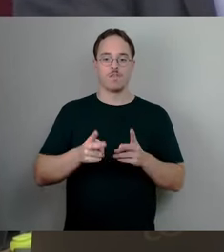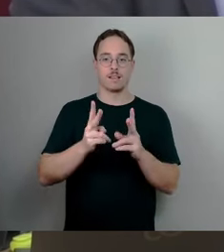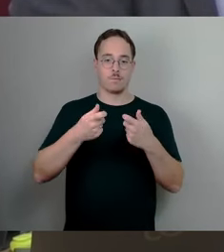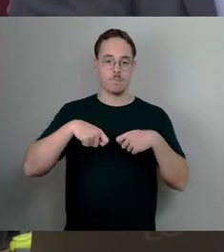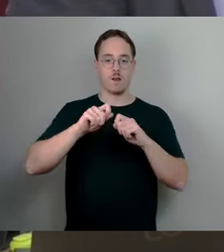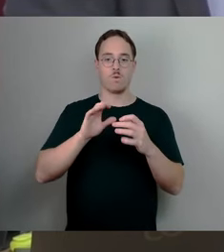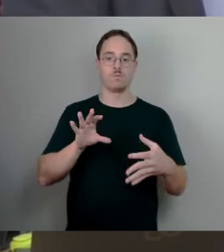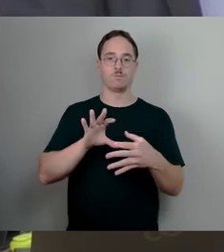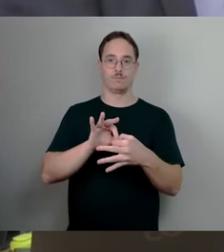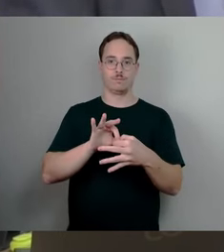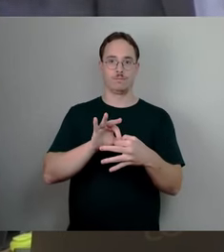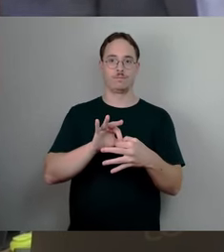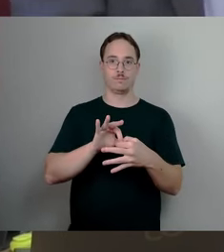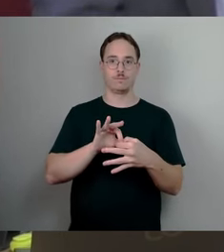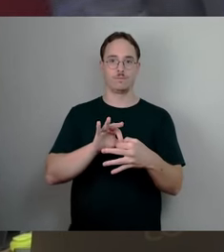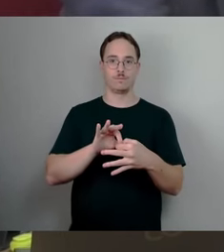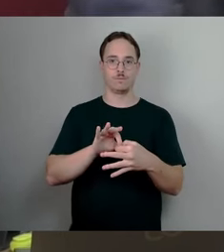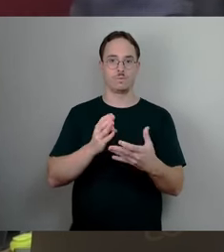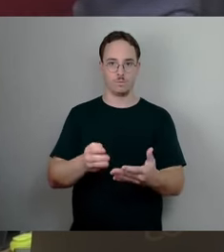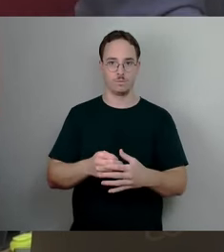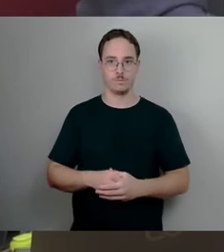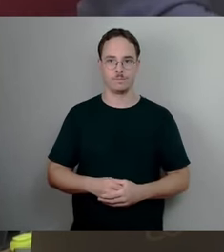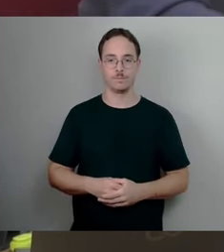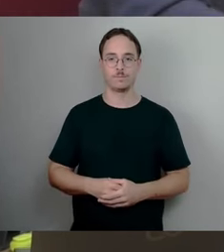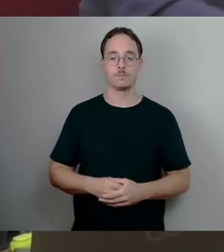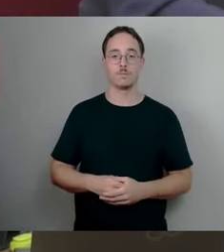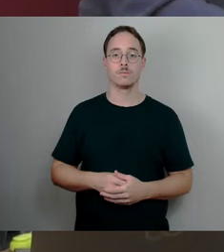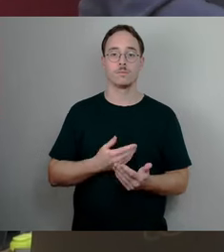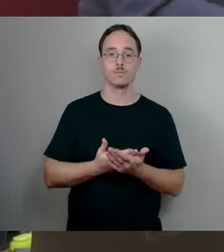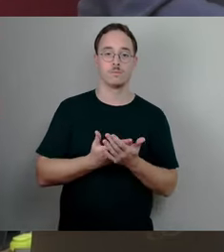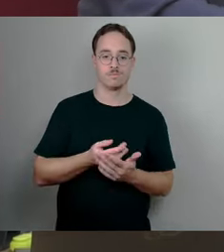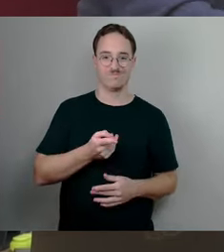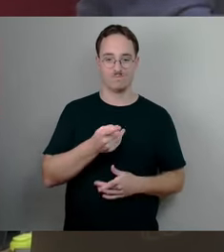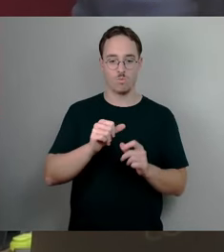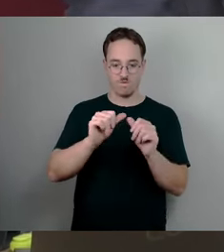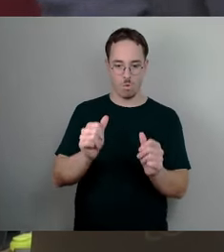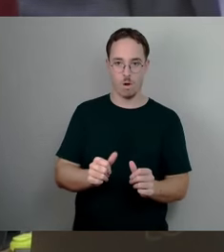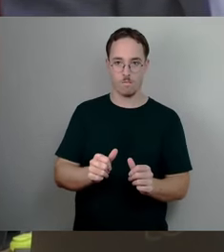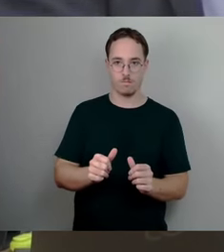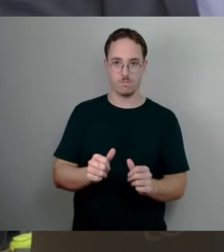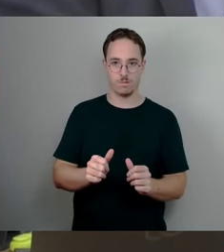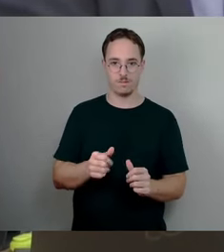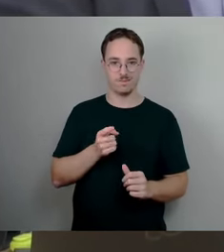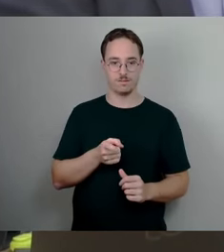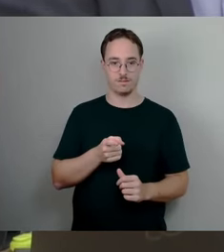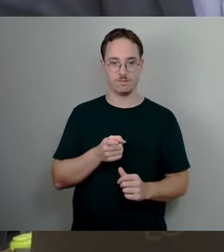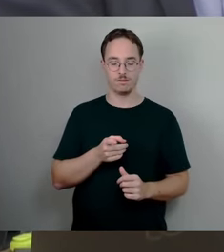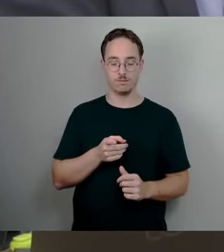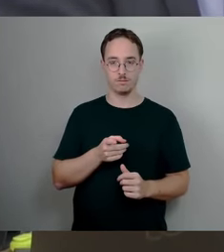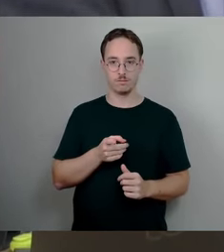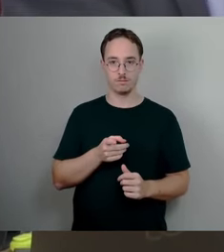unterliegt. Und für so eine Form eines Bauobjektes